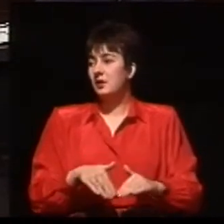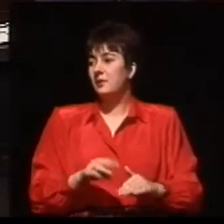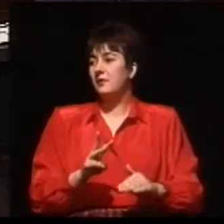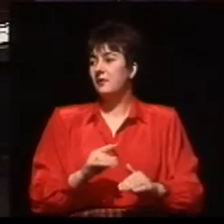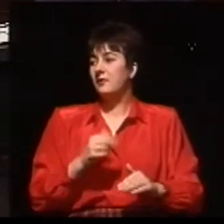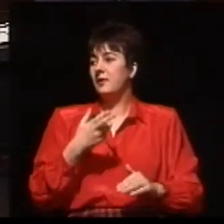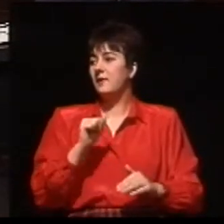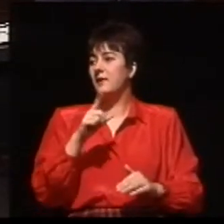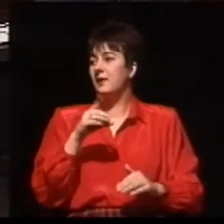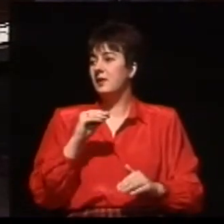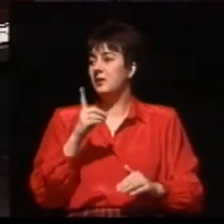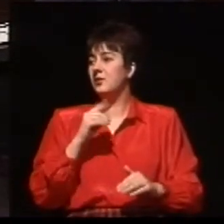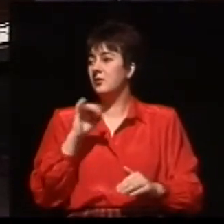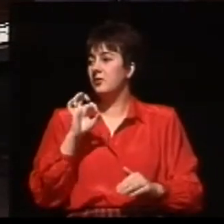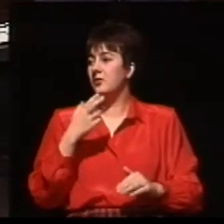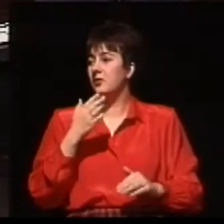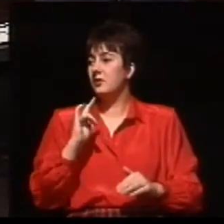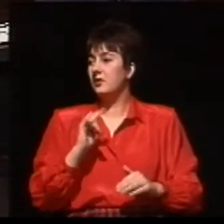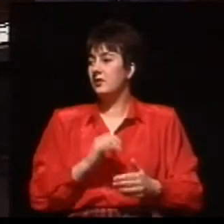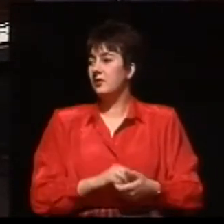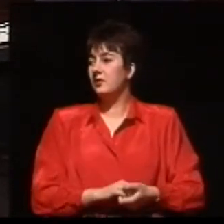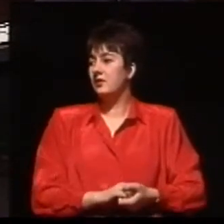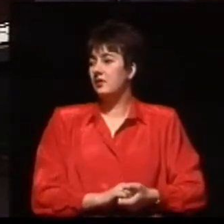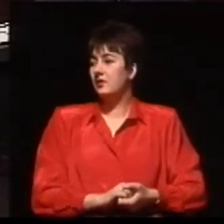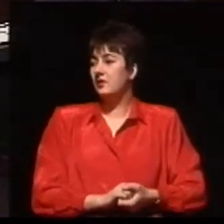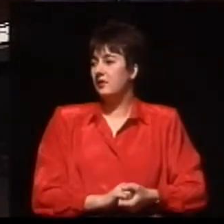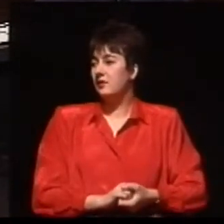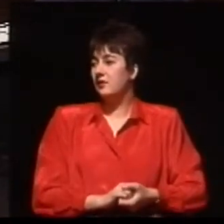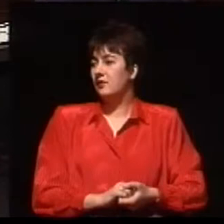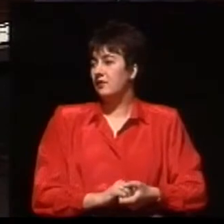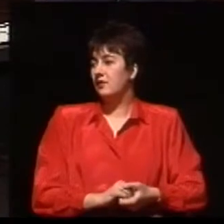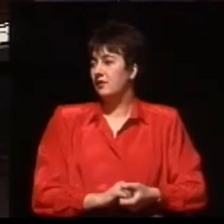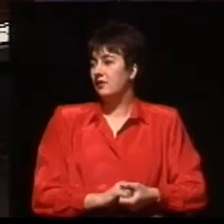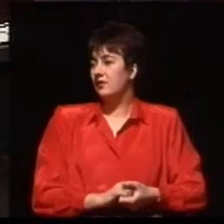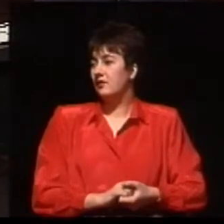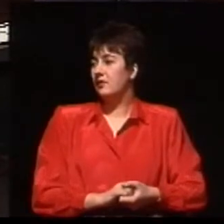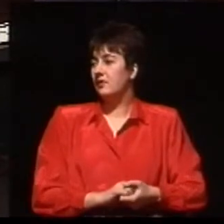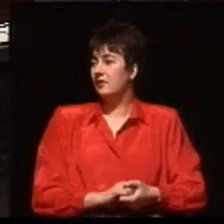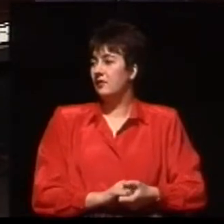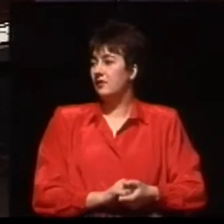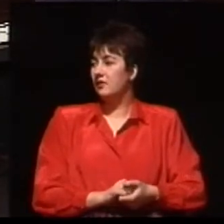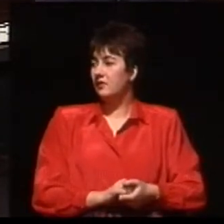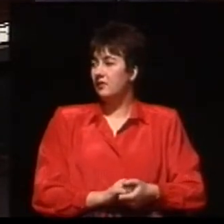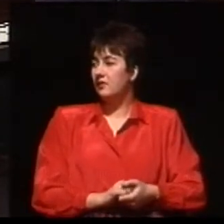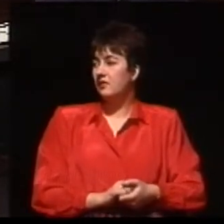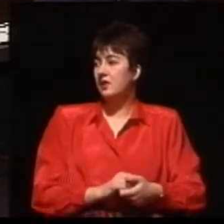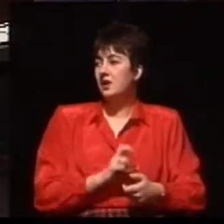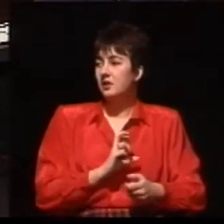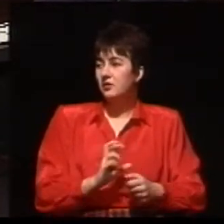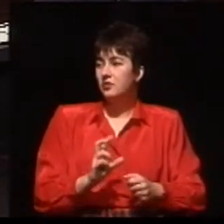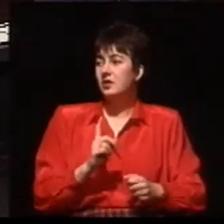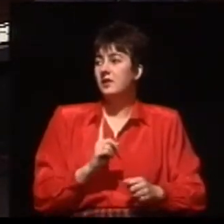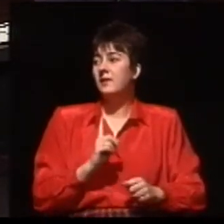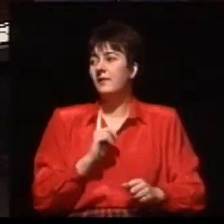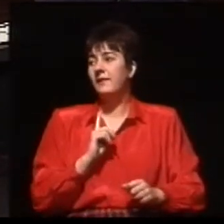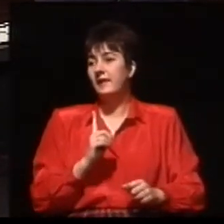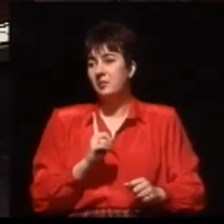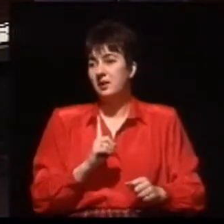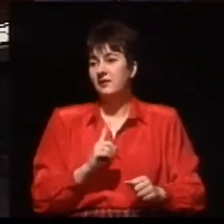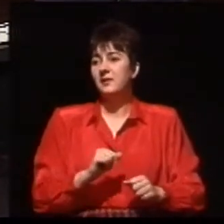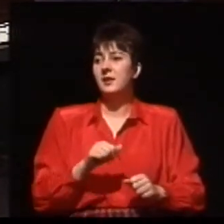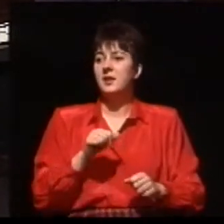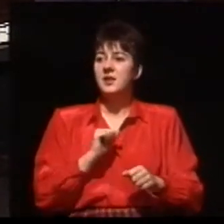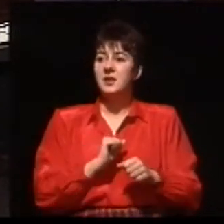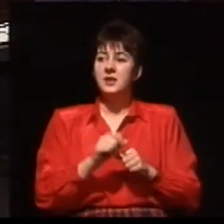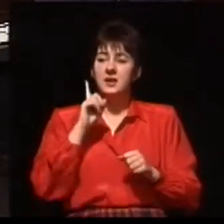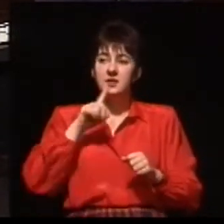polskim twórcą implantu, że pierwszy Pan to w Polsce zrobił. Czy rzeczywiście jest Pan tego wynalazcą, czy też kto inny to